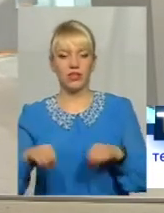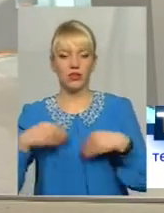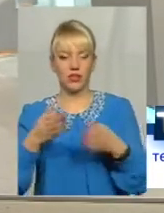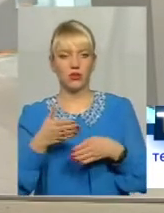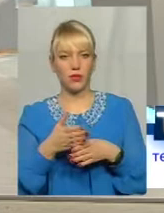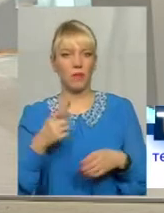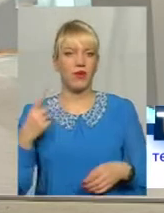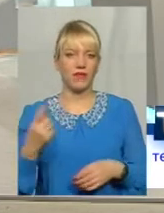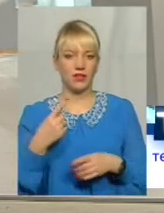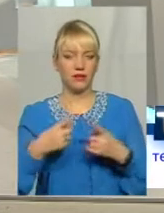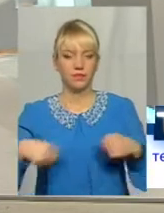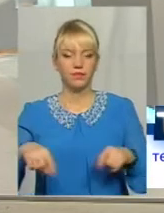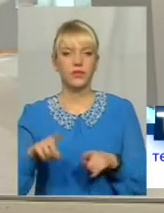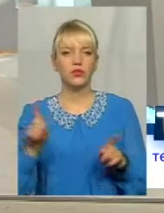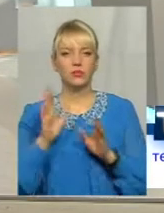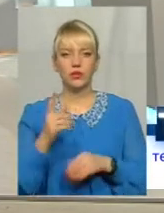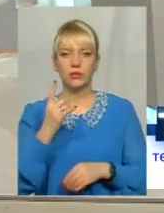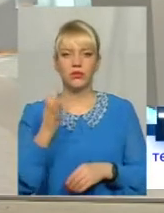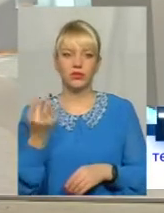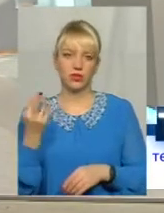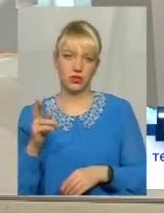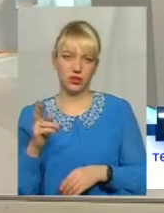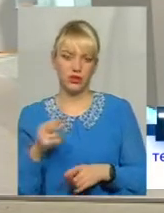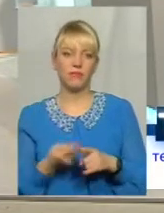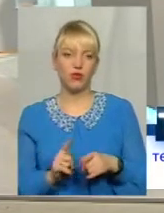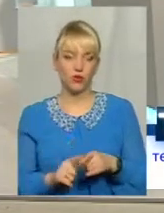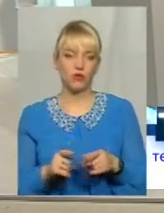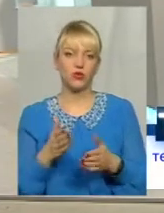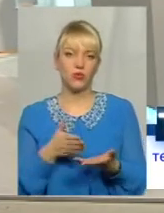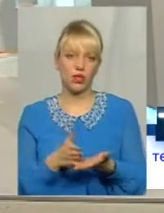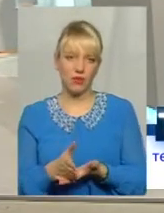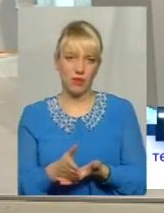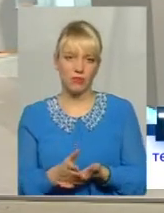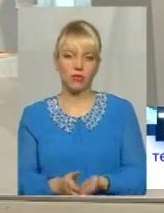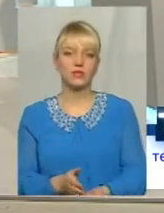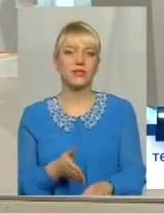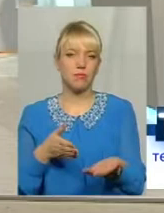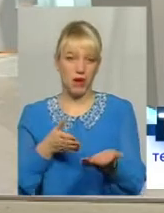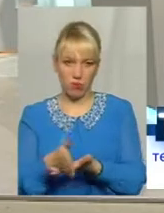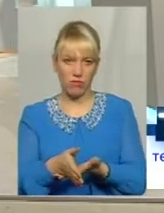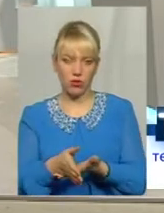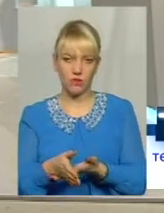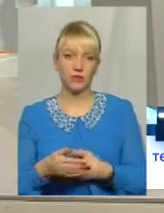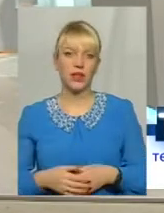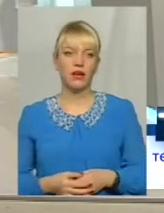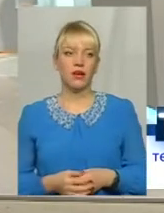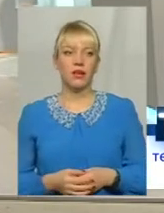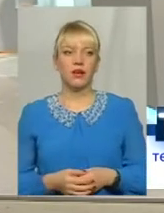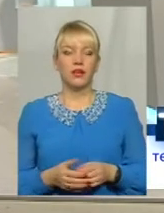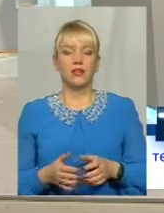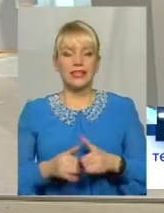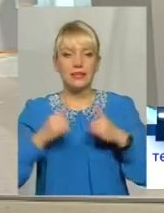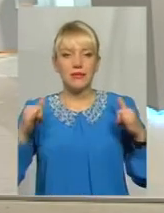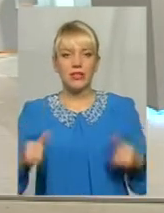первинної ланки, те, що буде з 1 січня Воно в цьому напрямку і спрямоване Тобто, збільшення